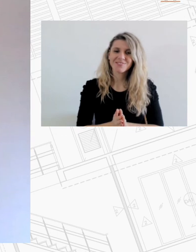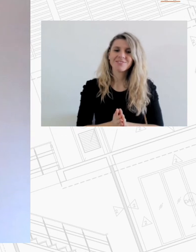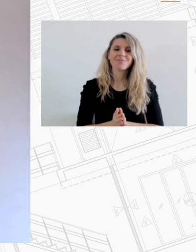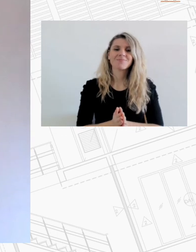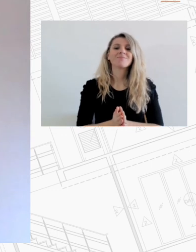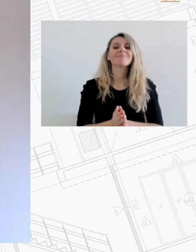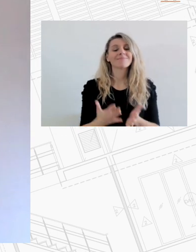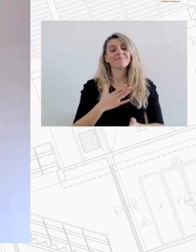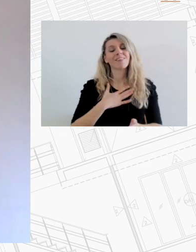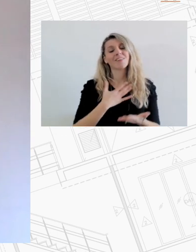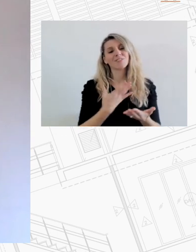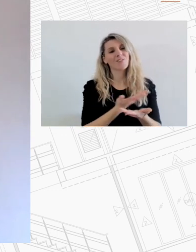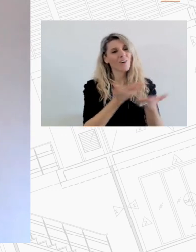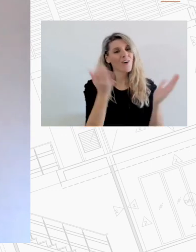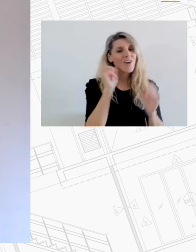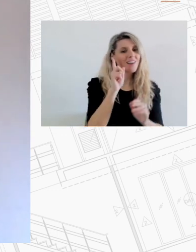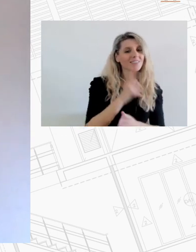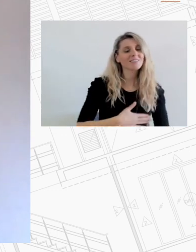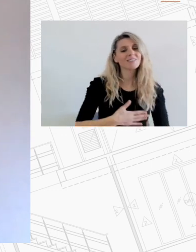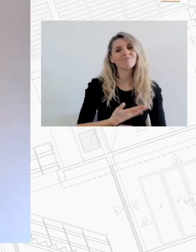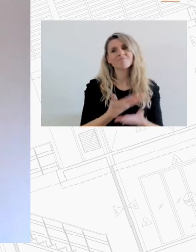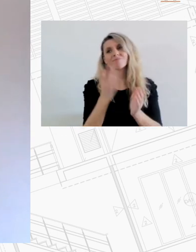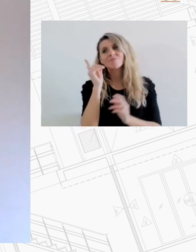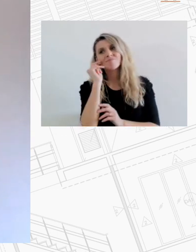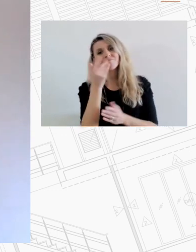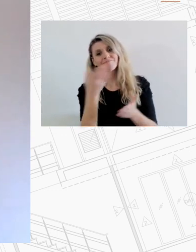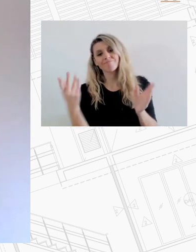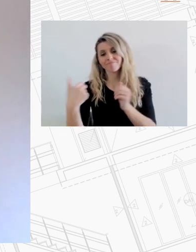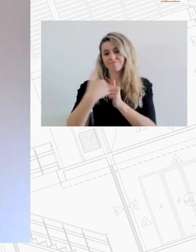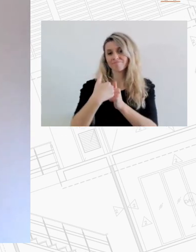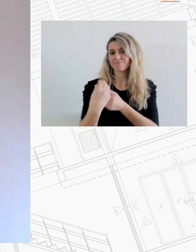Θέλω να ευχαριστήσω όλες και όλους για τη συμμετοχή στην δήλωση αυτή